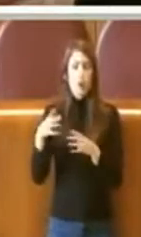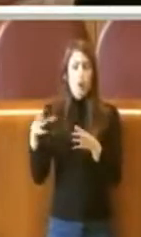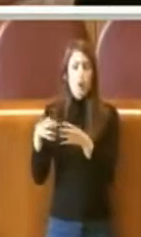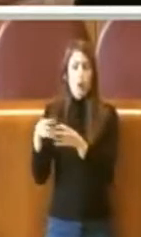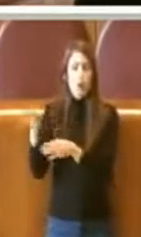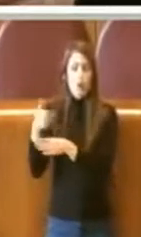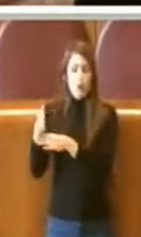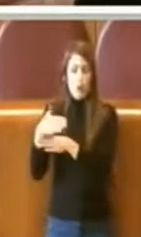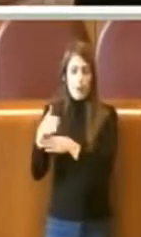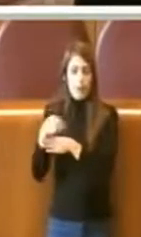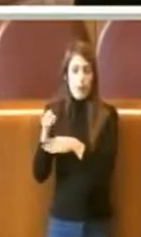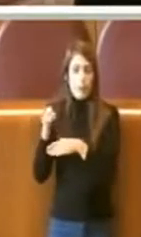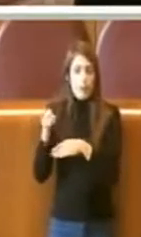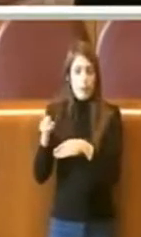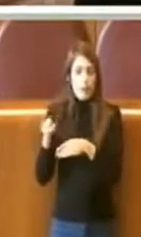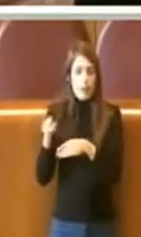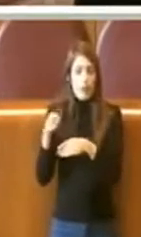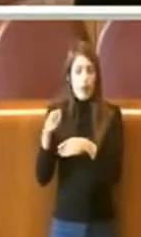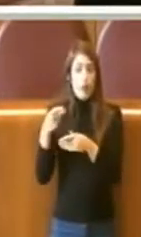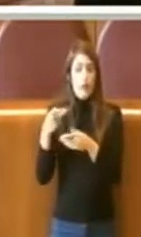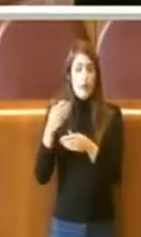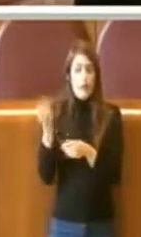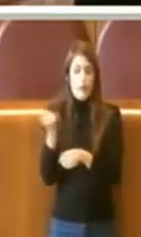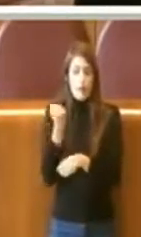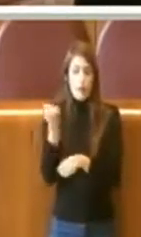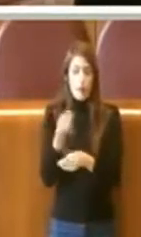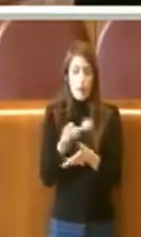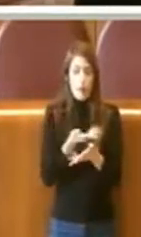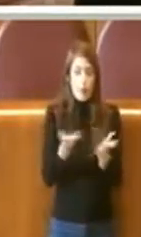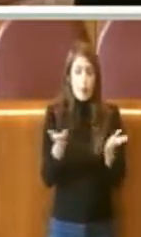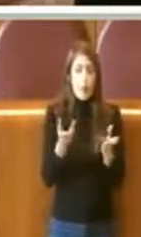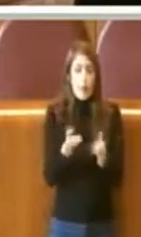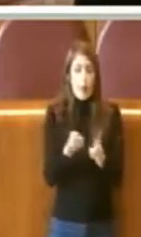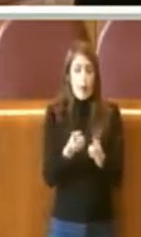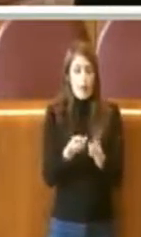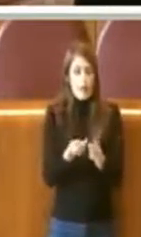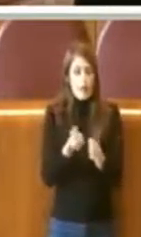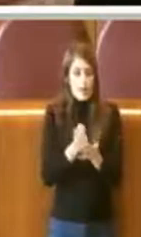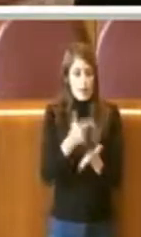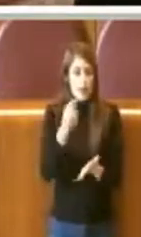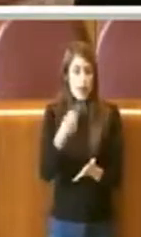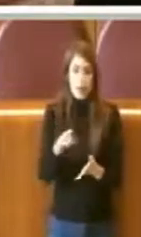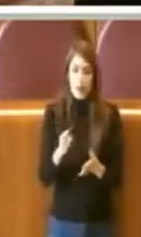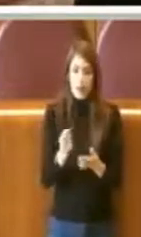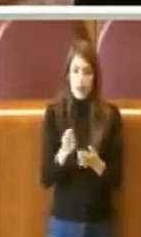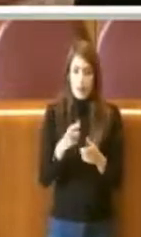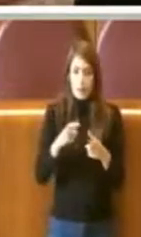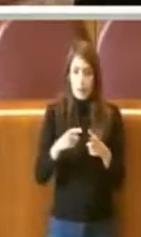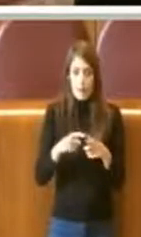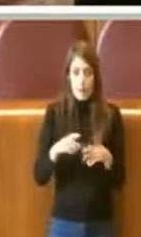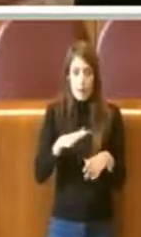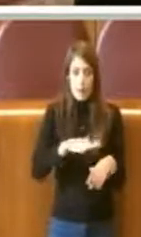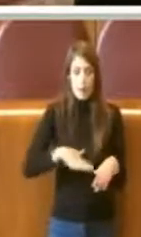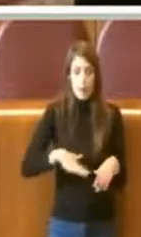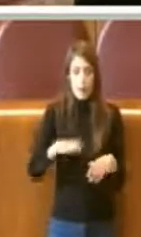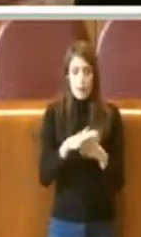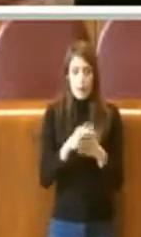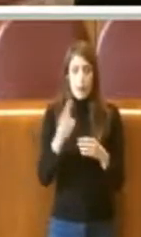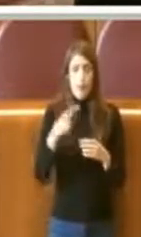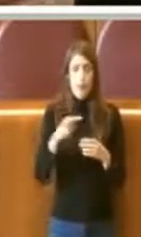servizio pubblico essenziale per il Paese. Per l'importanza che riveste l'indotto turistico nell